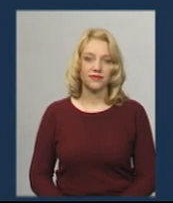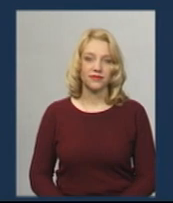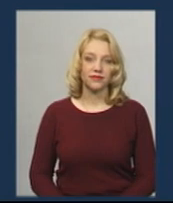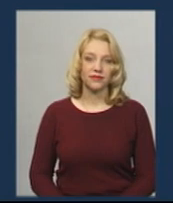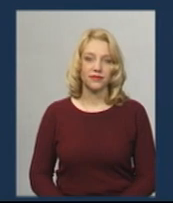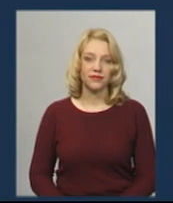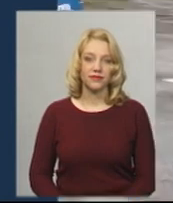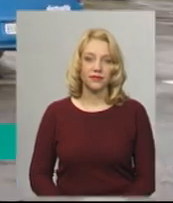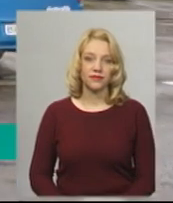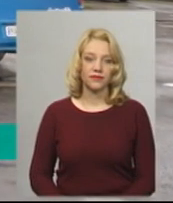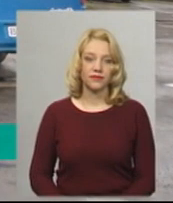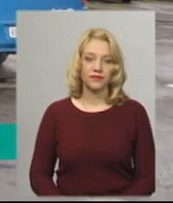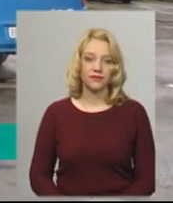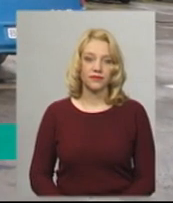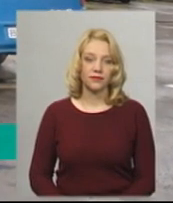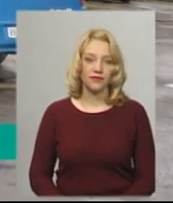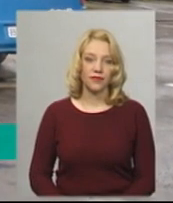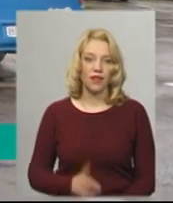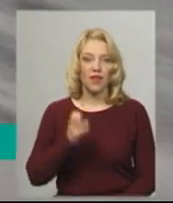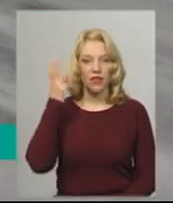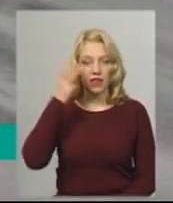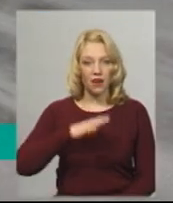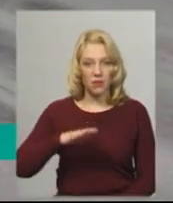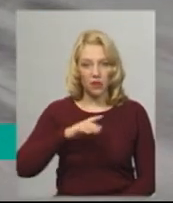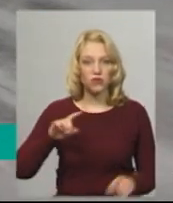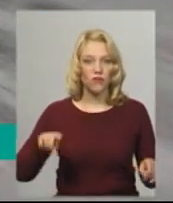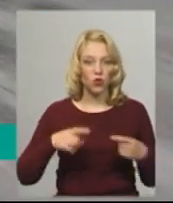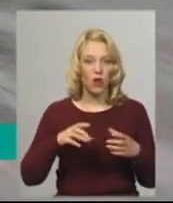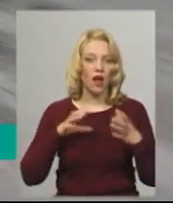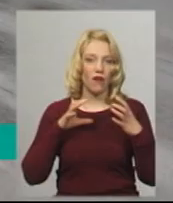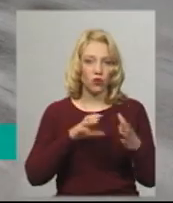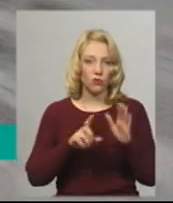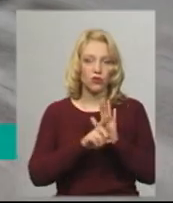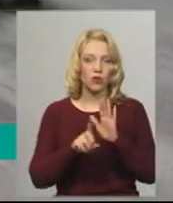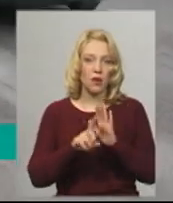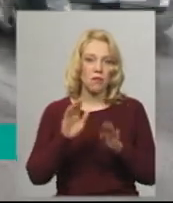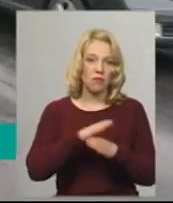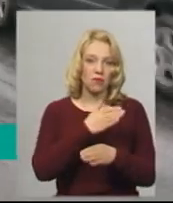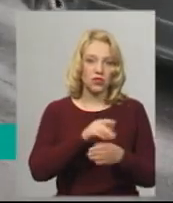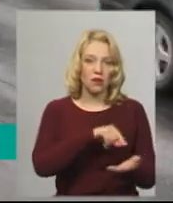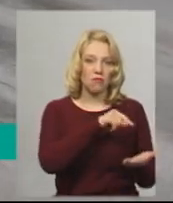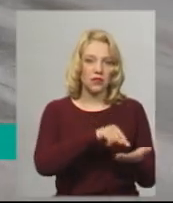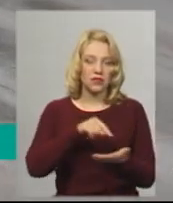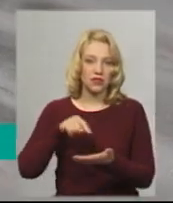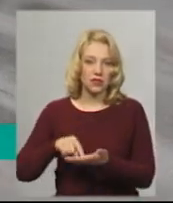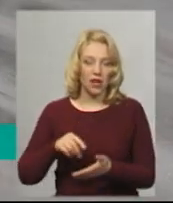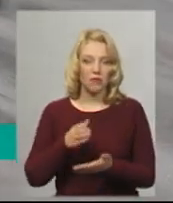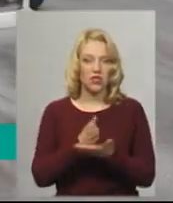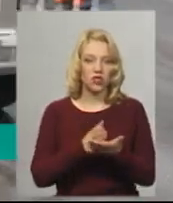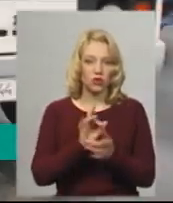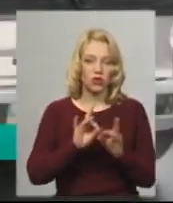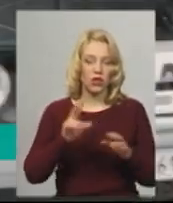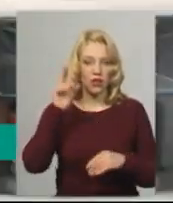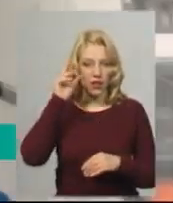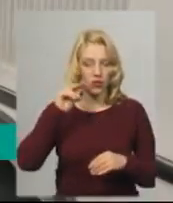Музика На Хмельниччині відновлюють автобусне сполучення між містами. Чиновники назвали дату відновлення